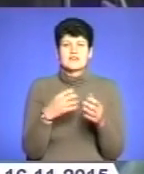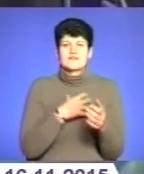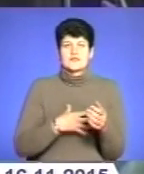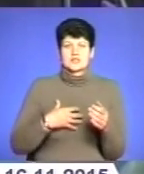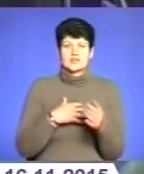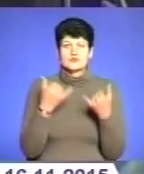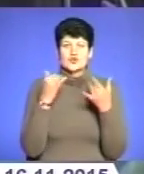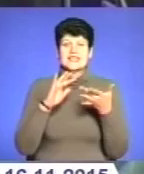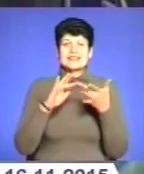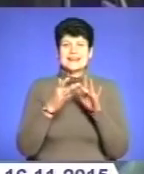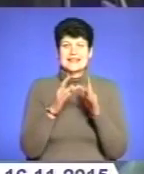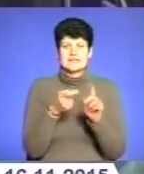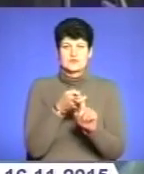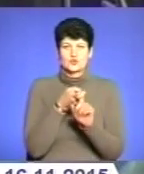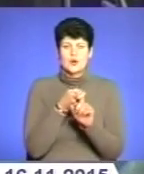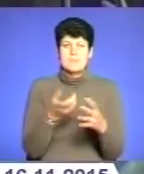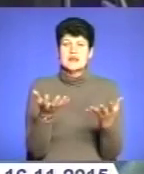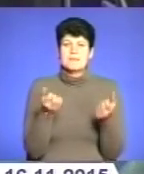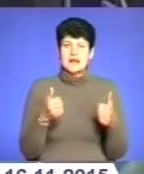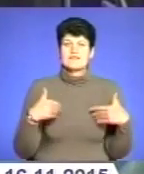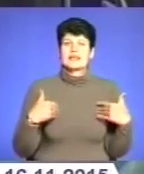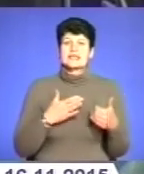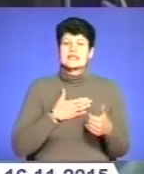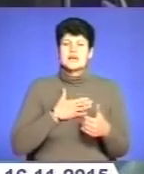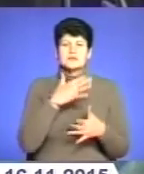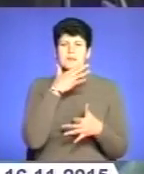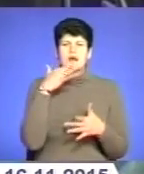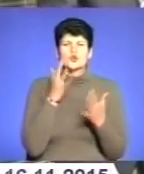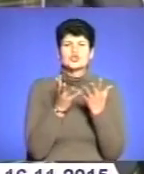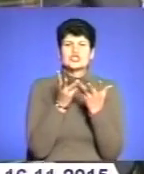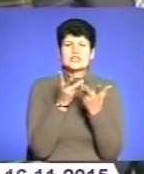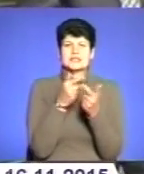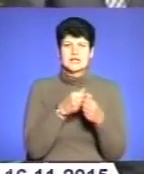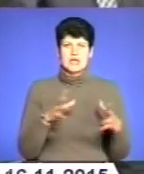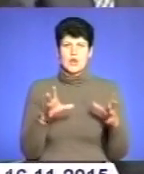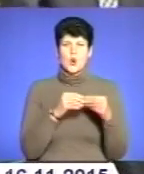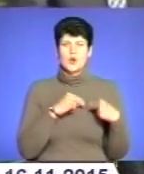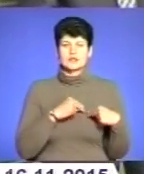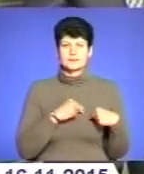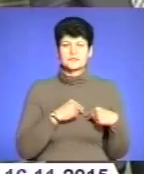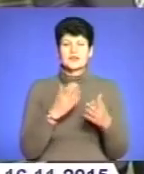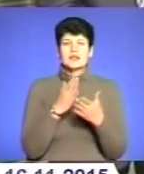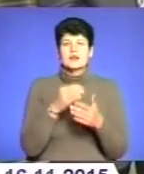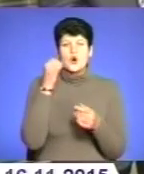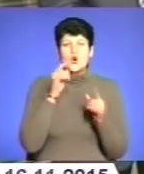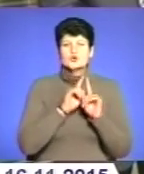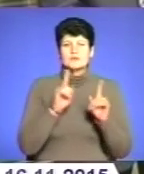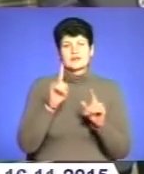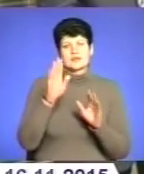мереж інтернет-зв'язку. Приймає вітання і наш багаточисленний колектив. Дякую особливо хлопцям, дівчатам, які